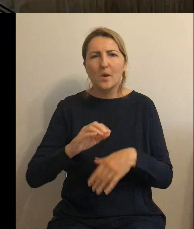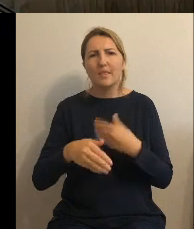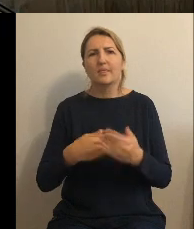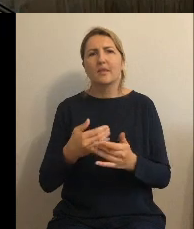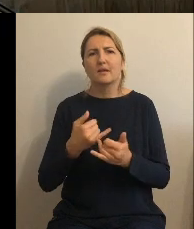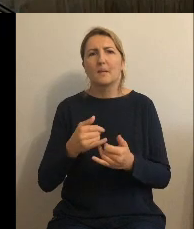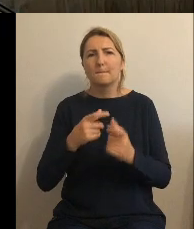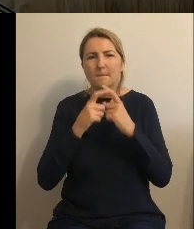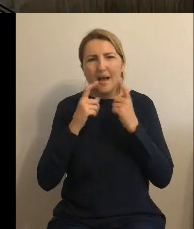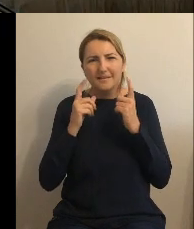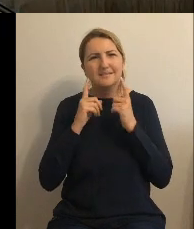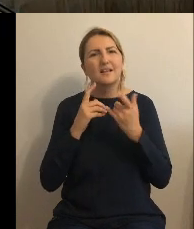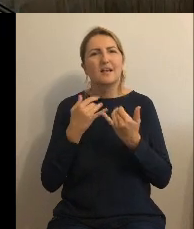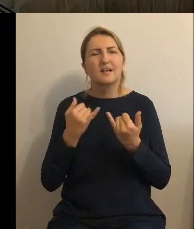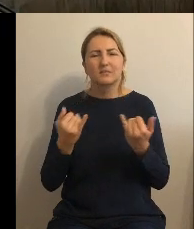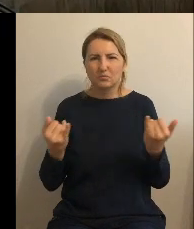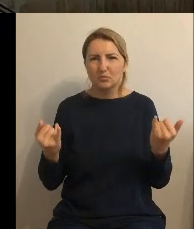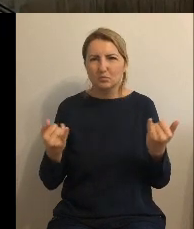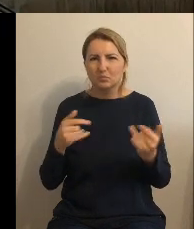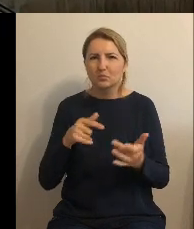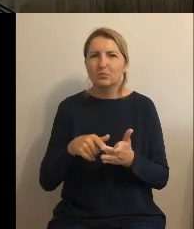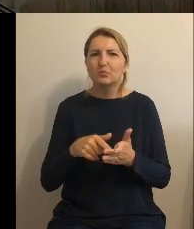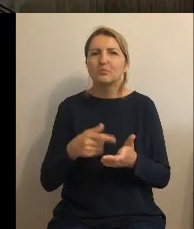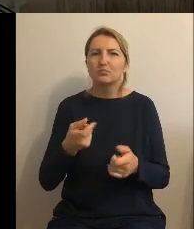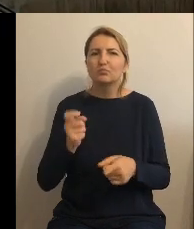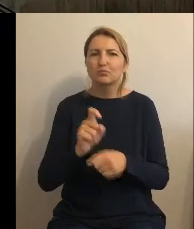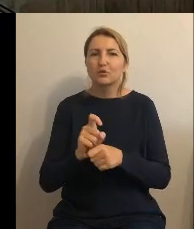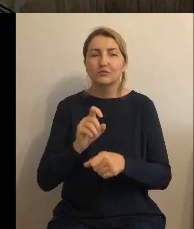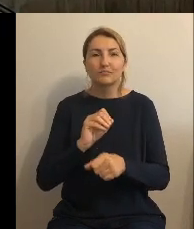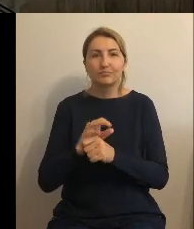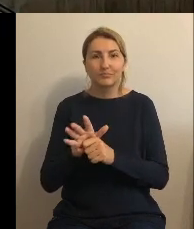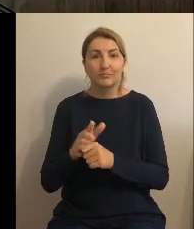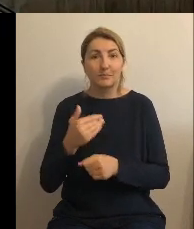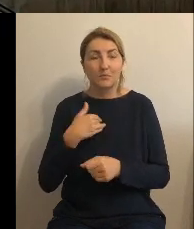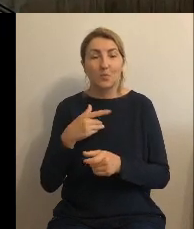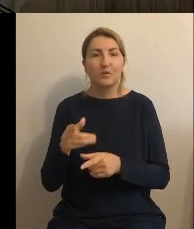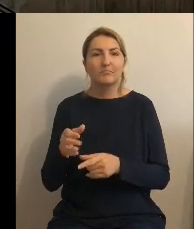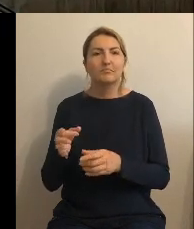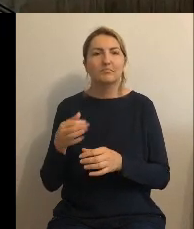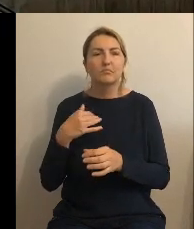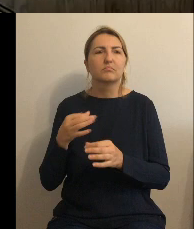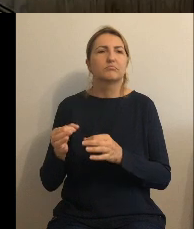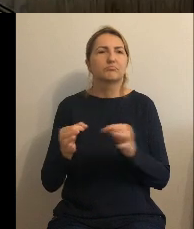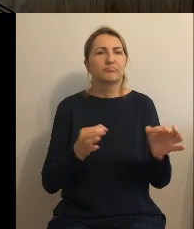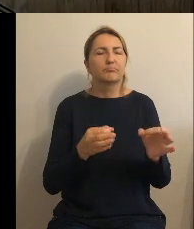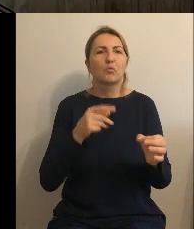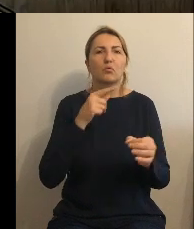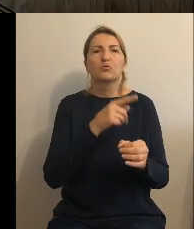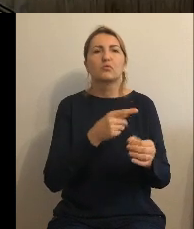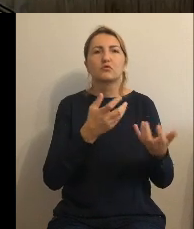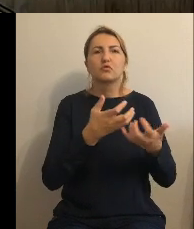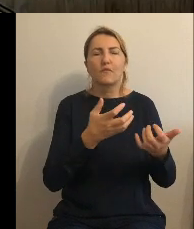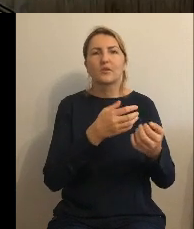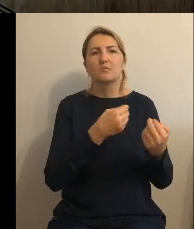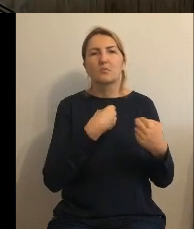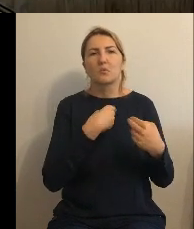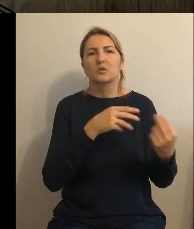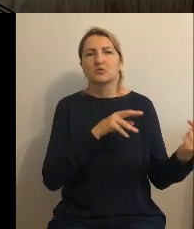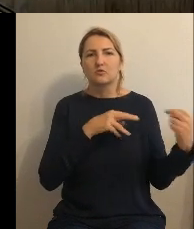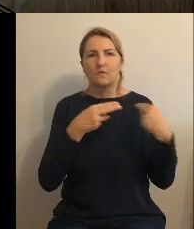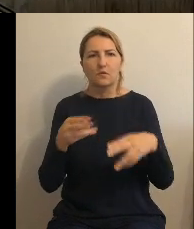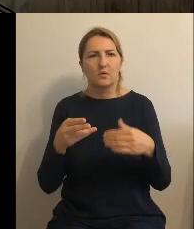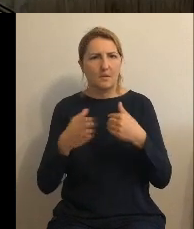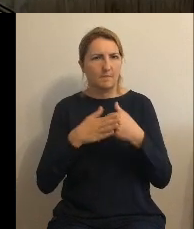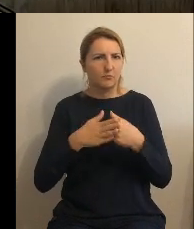które przeciwdziałały COVID-owi, mogły się ubiegać do stowarzyszenia o zwrot 50% kwoty